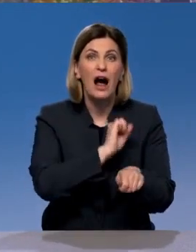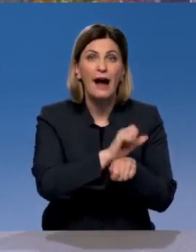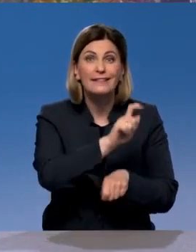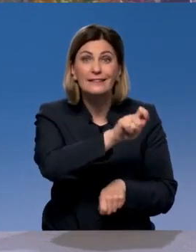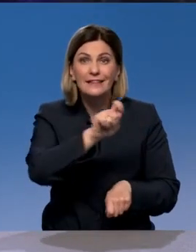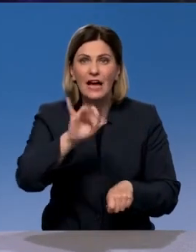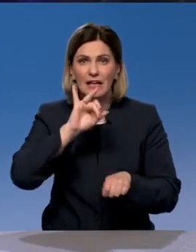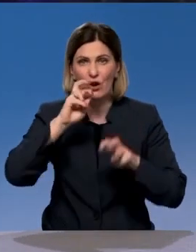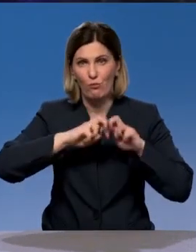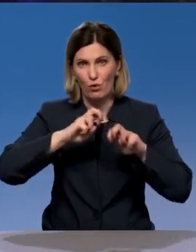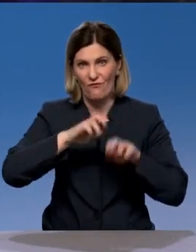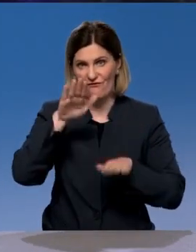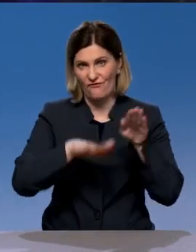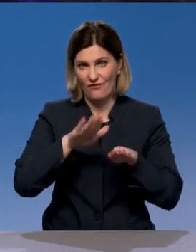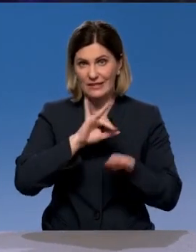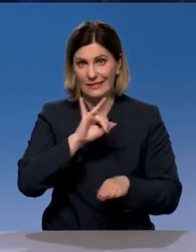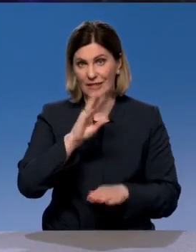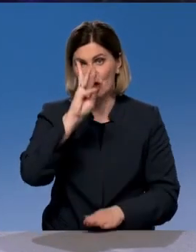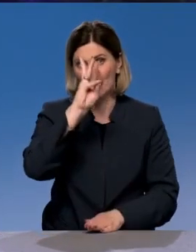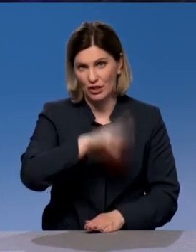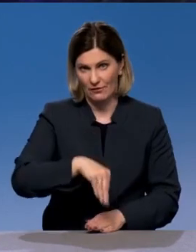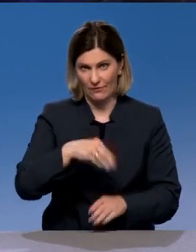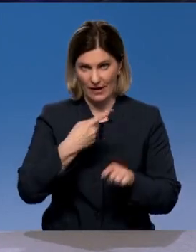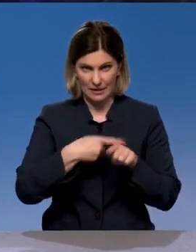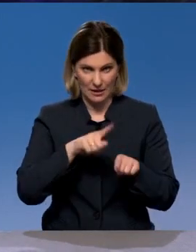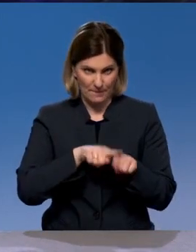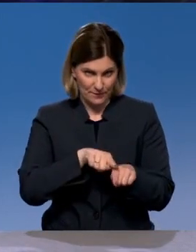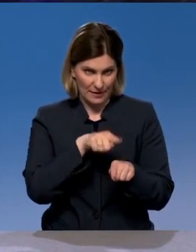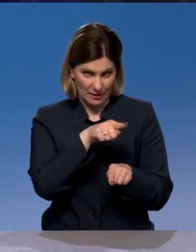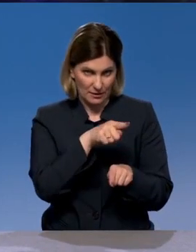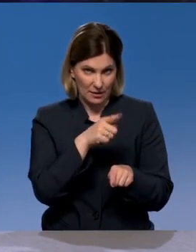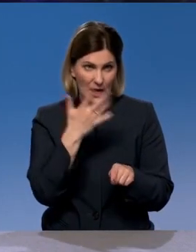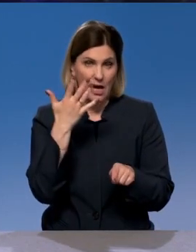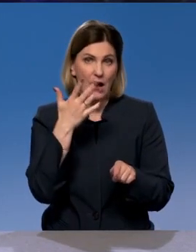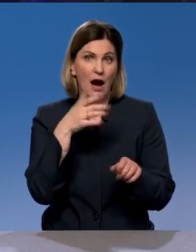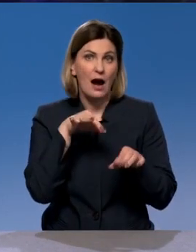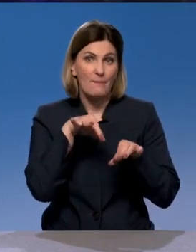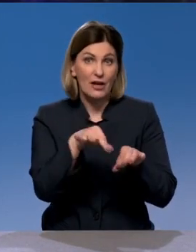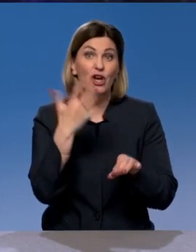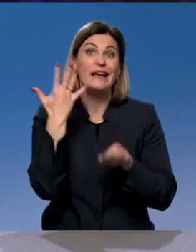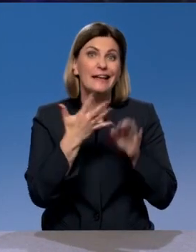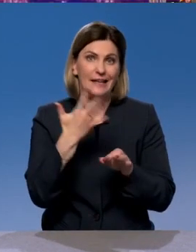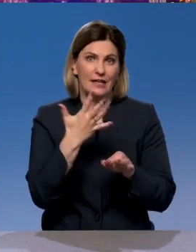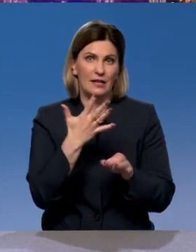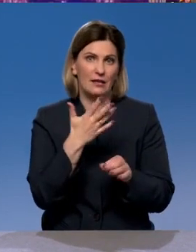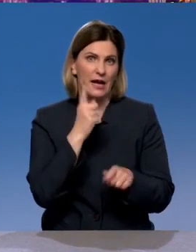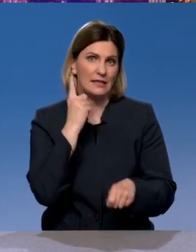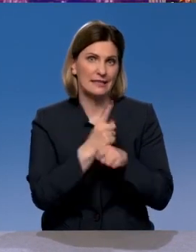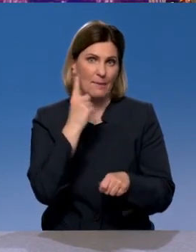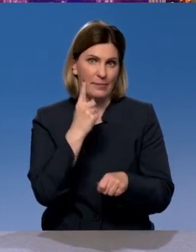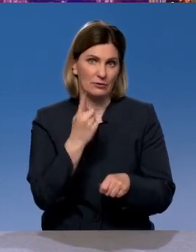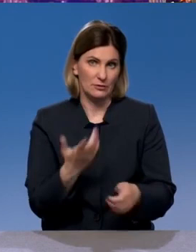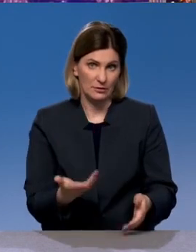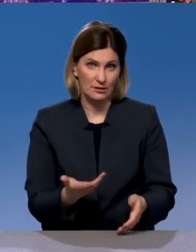весовой контроль и оштрафовать этот автомобиль. И вообще запретить ему движение, потому что он разрушает асфальт. То есть все, что едет, это гаишникам, а все,